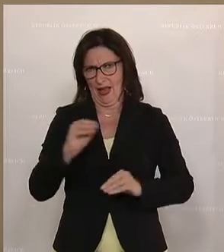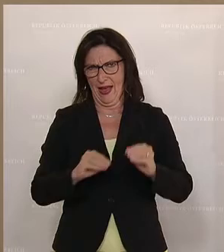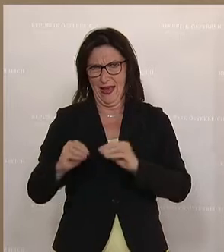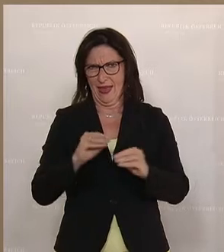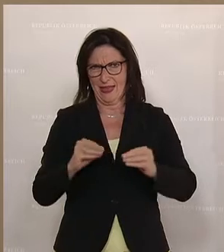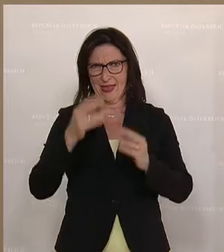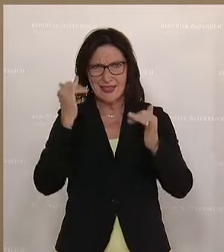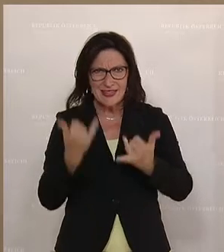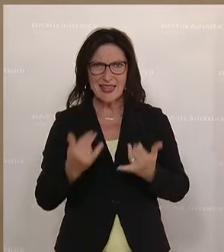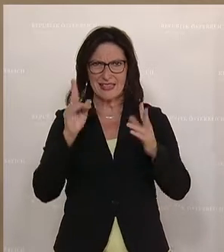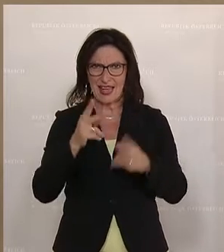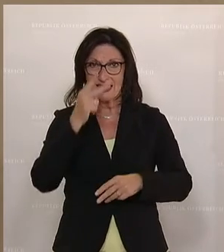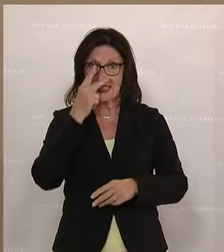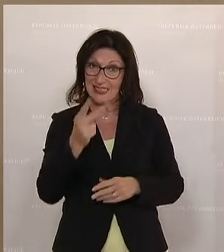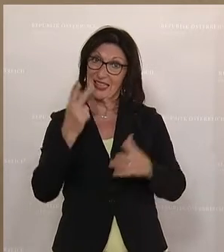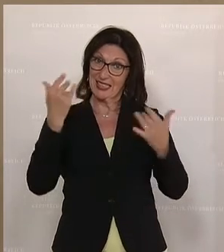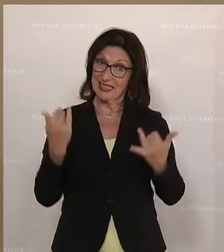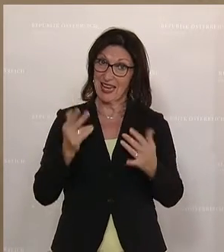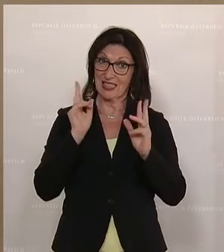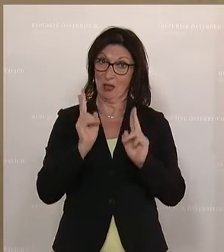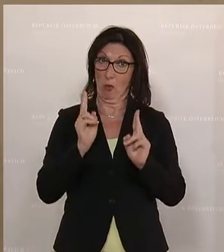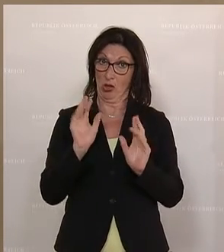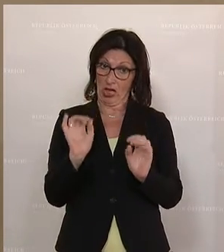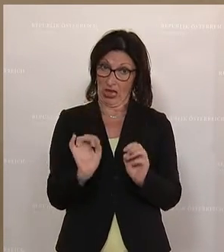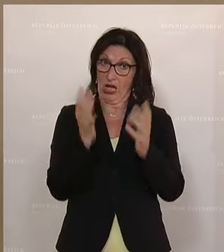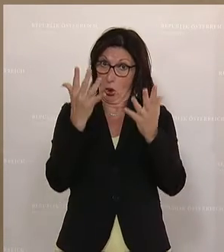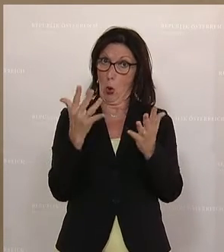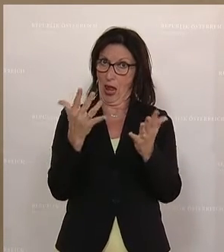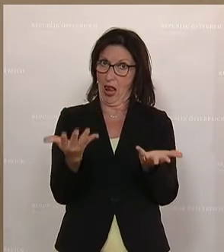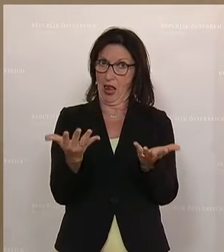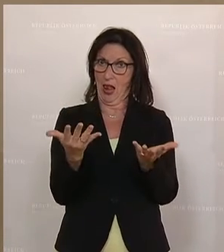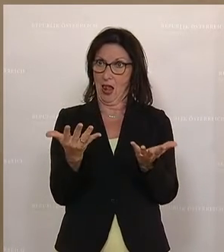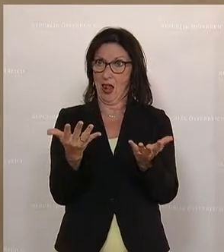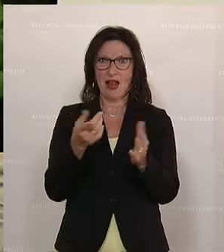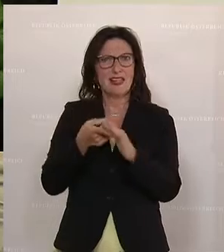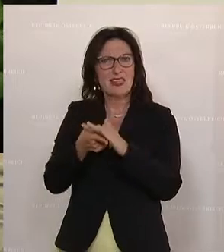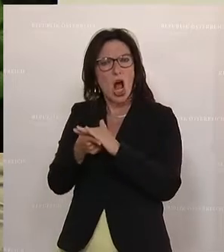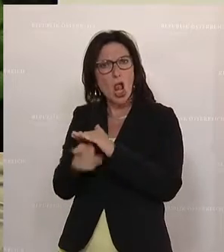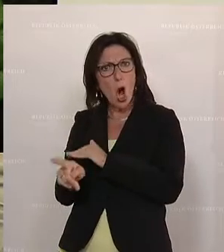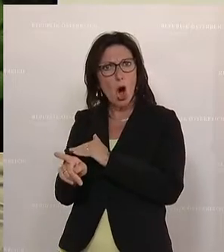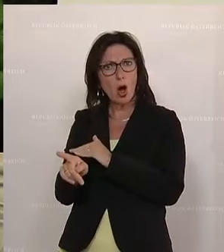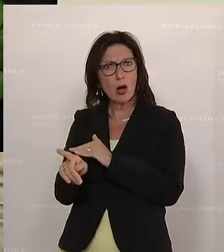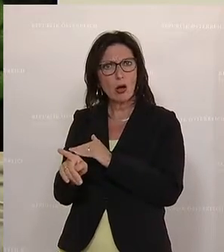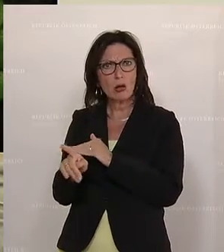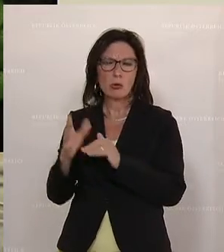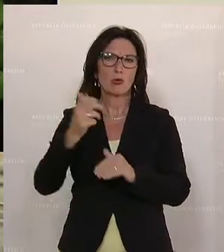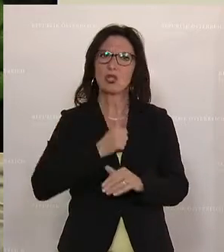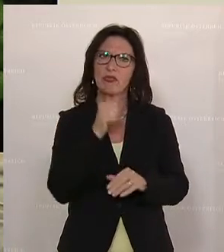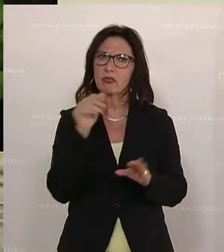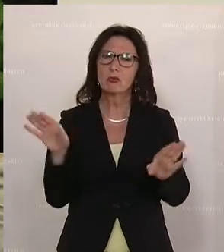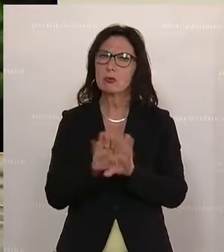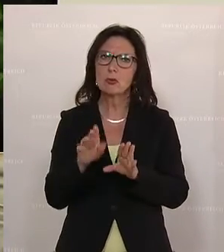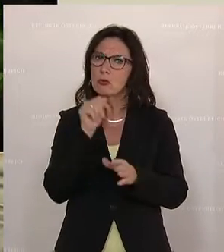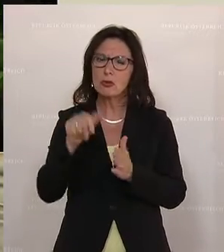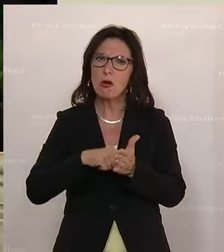einfach auf, dass wir mit der aktuellen Möglichkeit, die hier geschaffen wird, dieses Scheunentor nicht schließen und genau diese Vereine und vielleicht auch neue, die